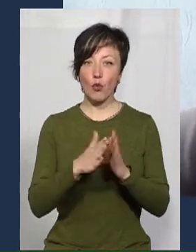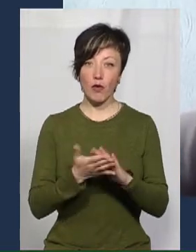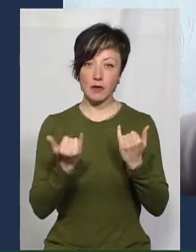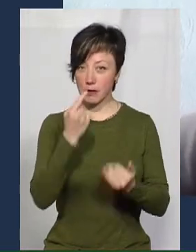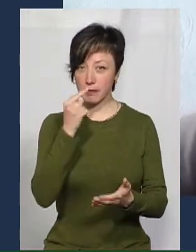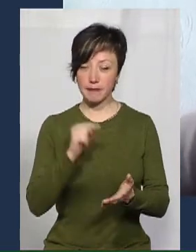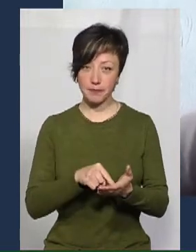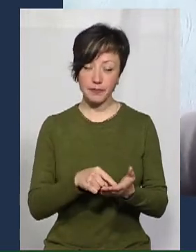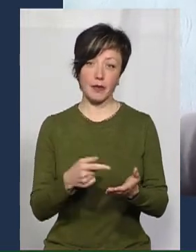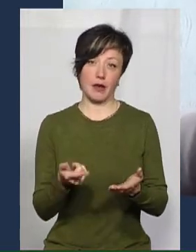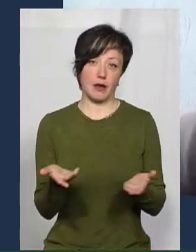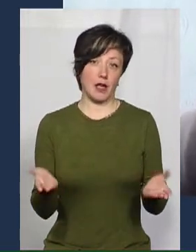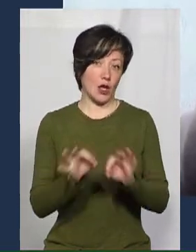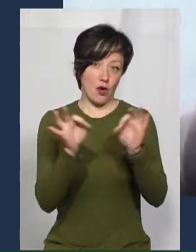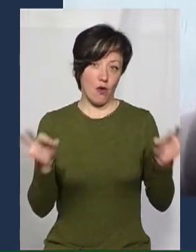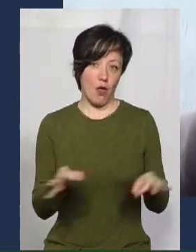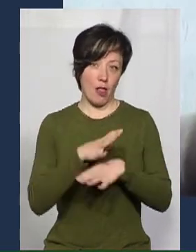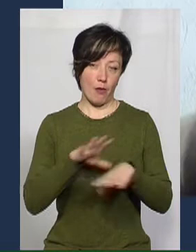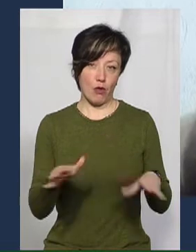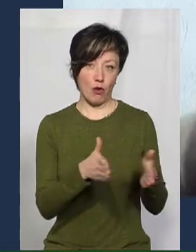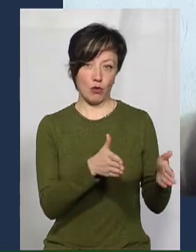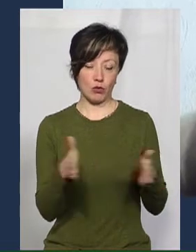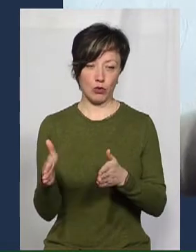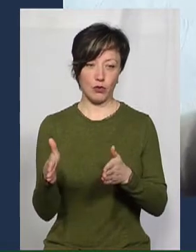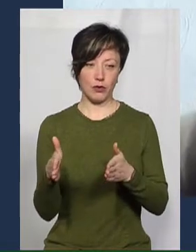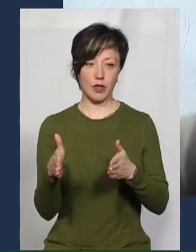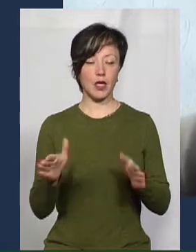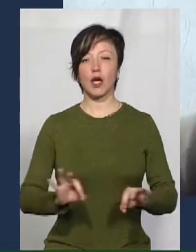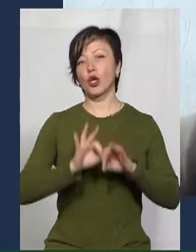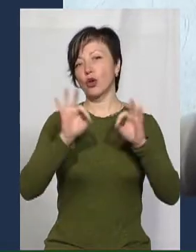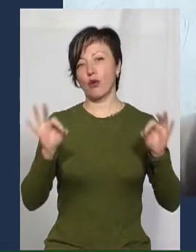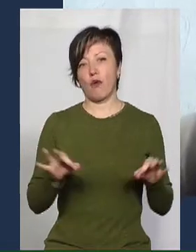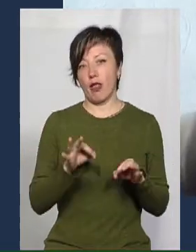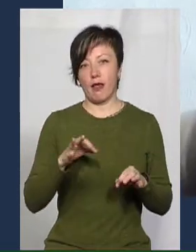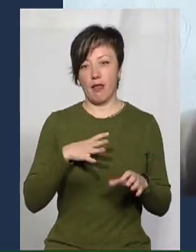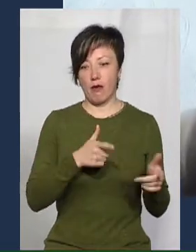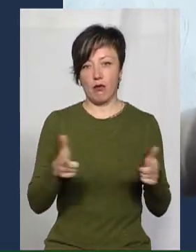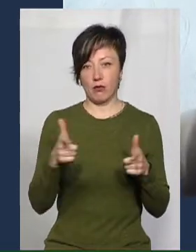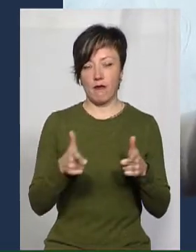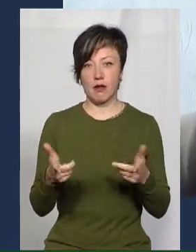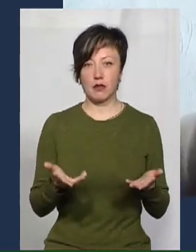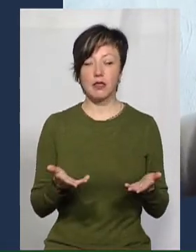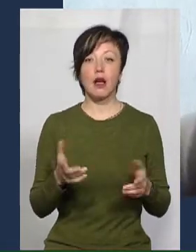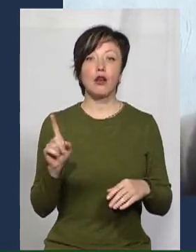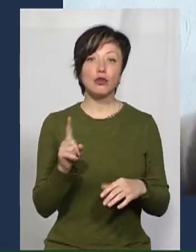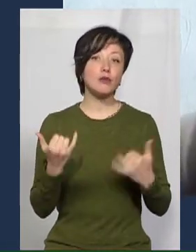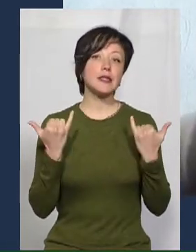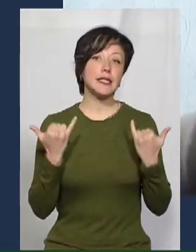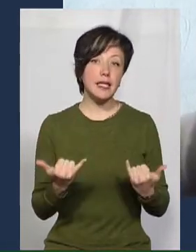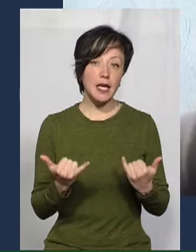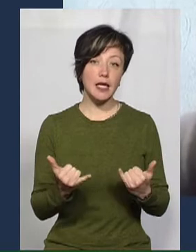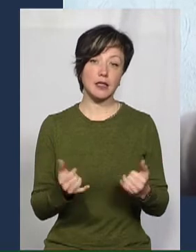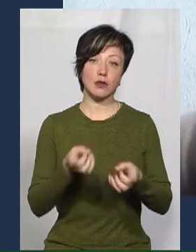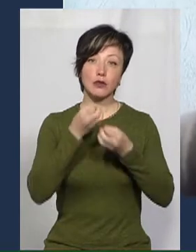зараз опинилися, ми майже ніколи не були готові і ніколи до них не готувалися. Для того, щоб зараз ефективно